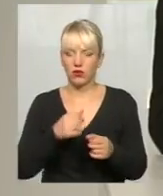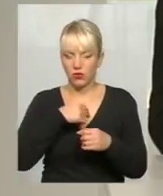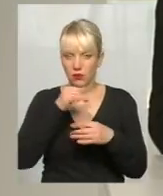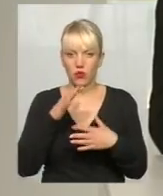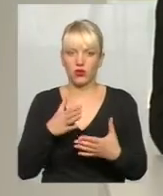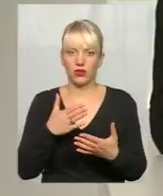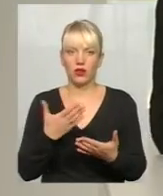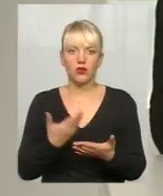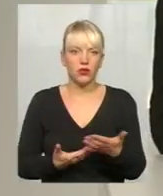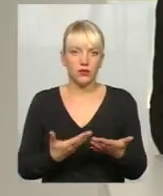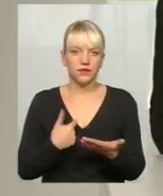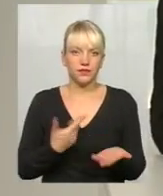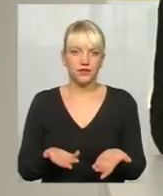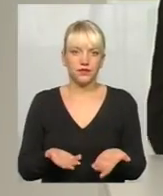може там